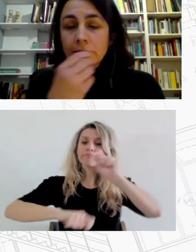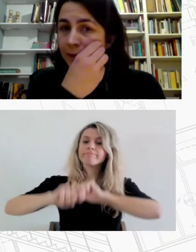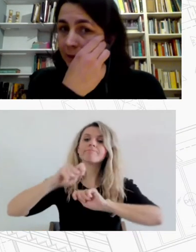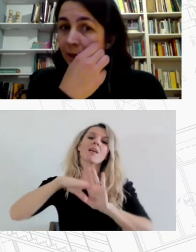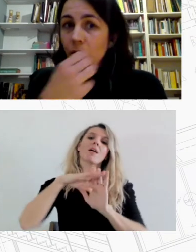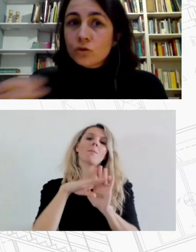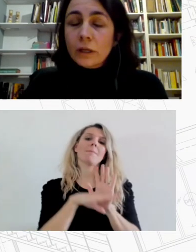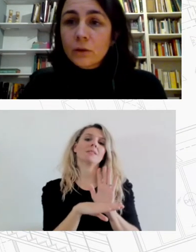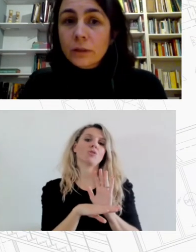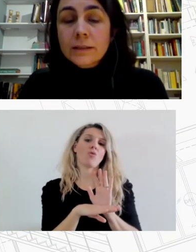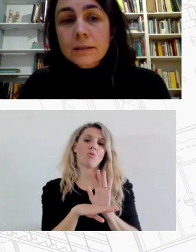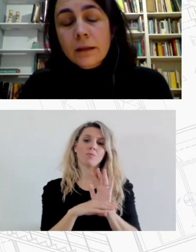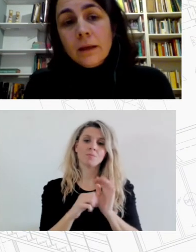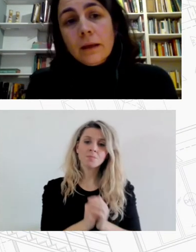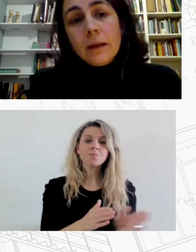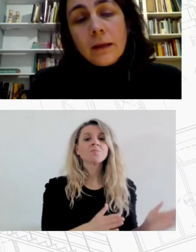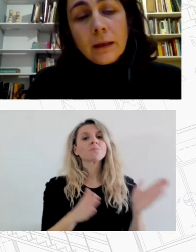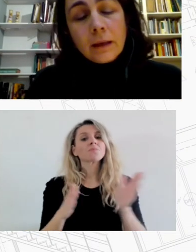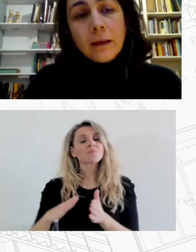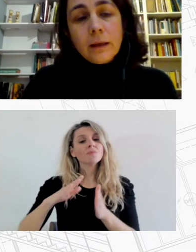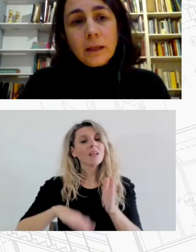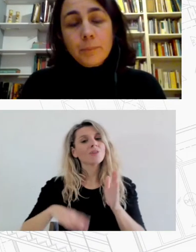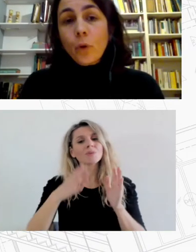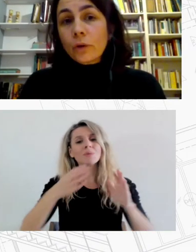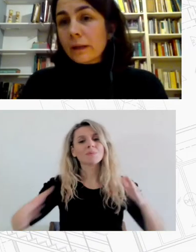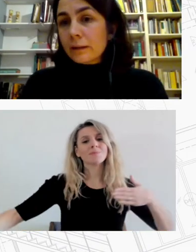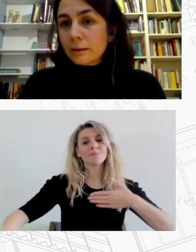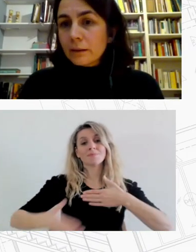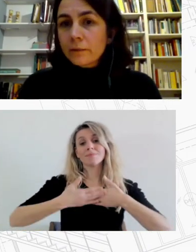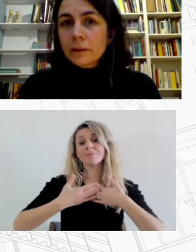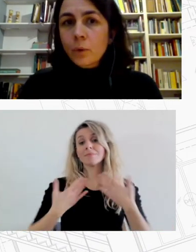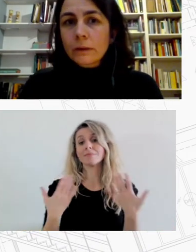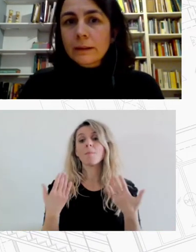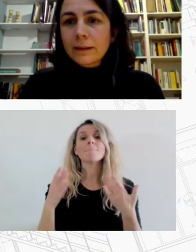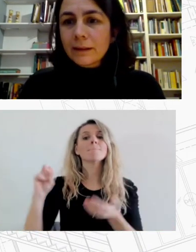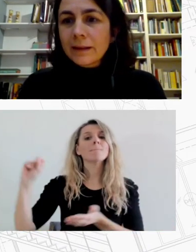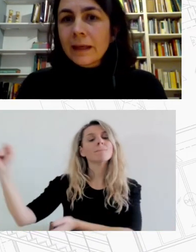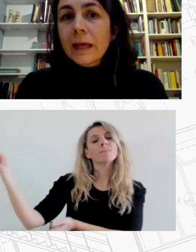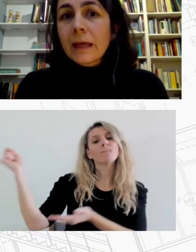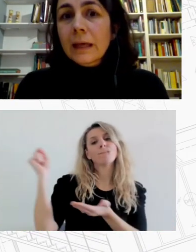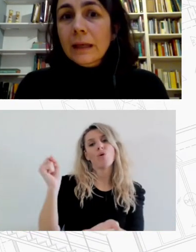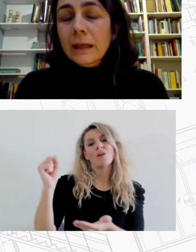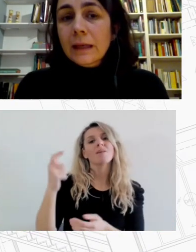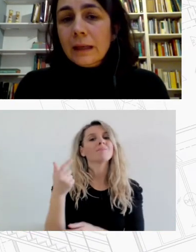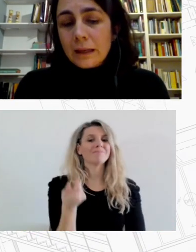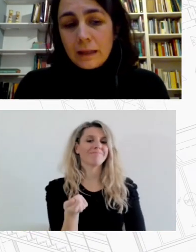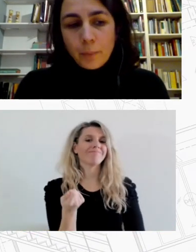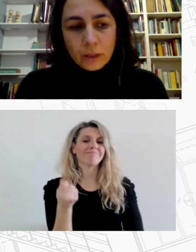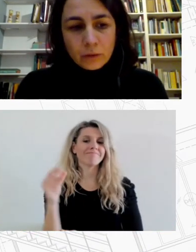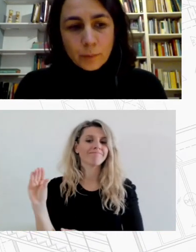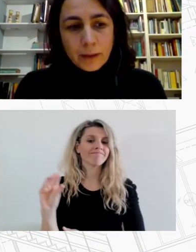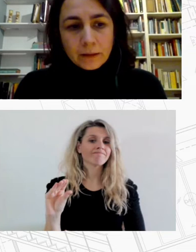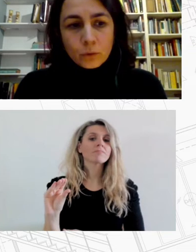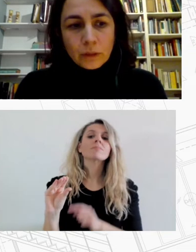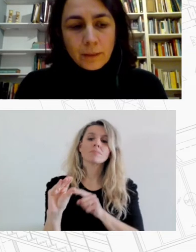και τέλος κλείνοντας οι πόροι για αυτή την πολιτική είναι